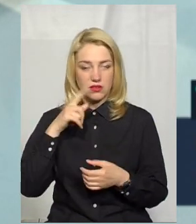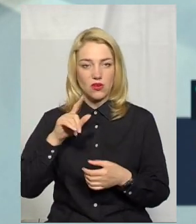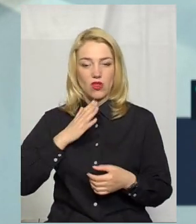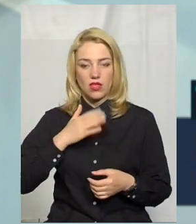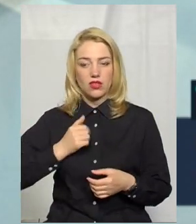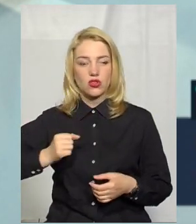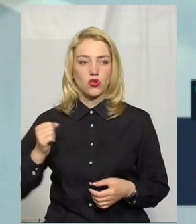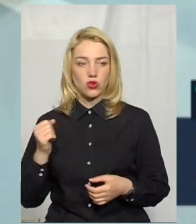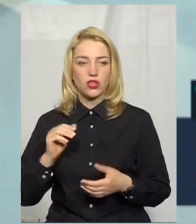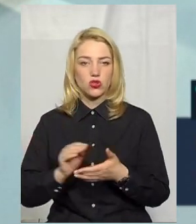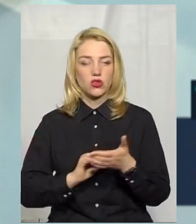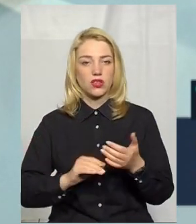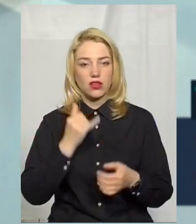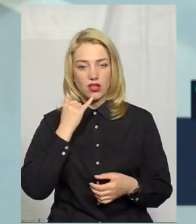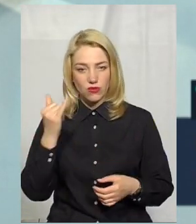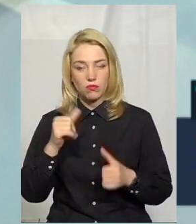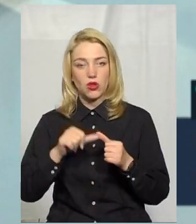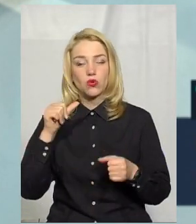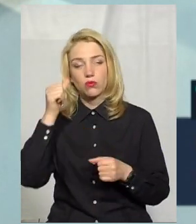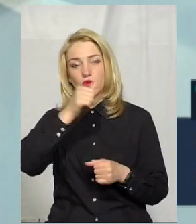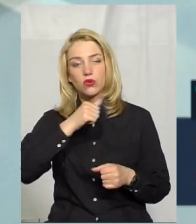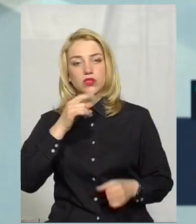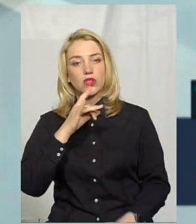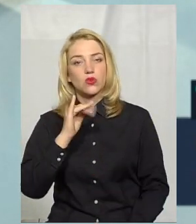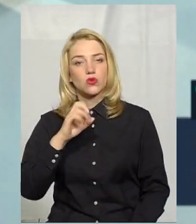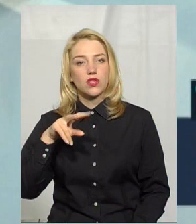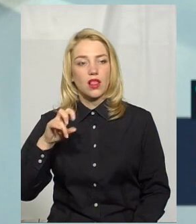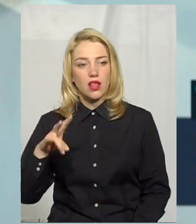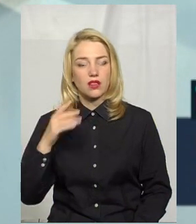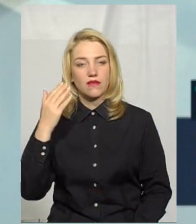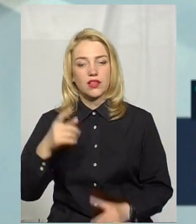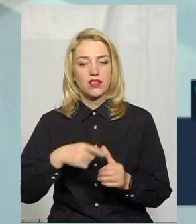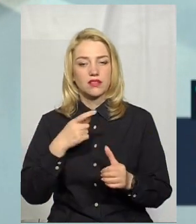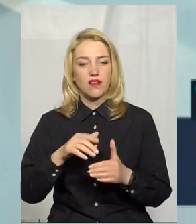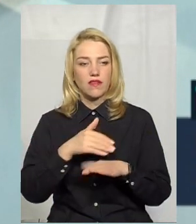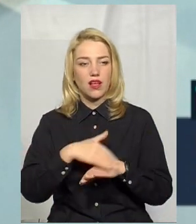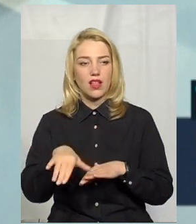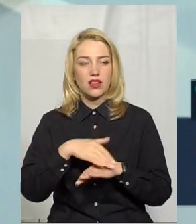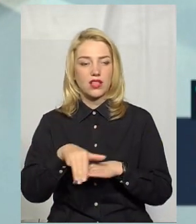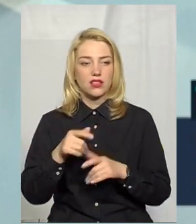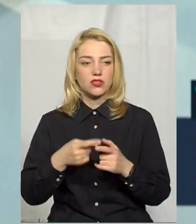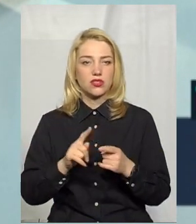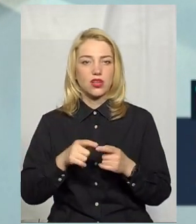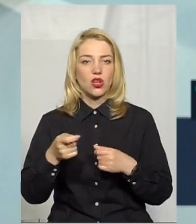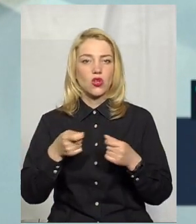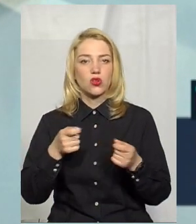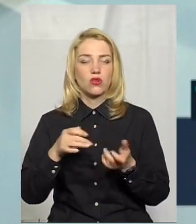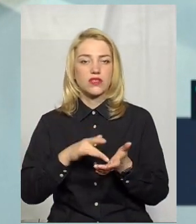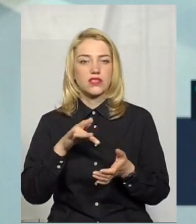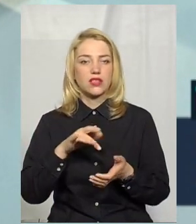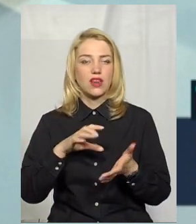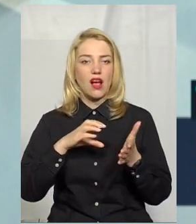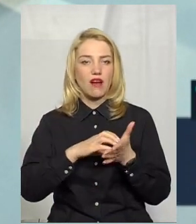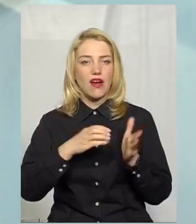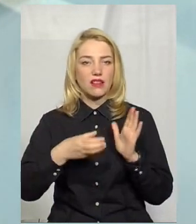телефонували минулого року пану Руслану. Він сказав, він назвав адресу, якщо не помиляються, в торговому центрі «Квартал»